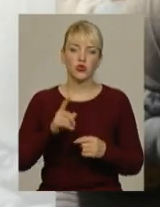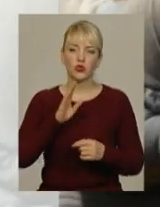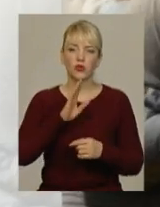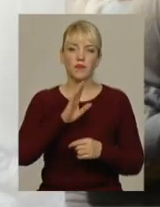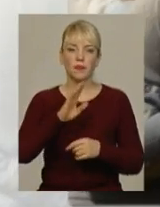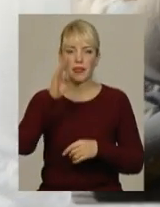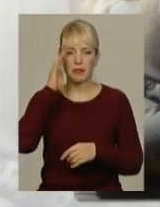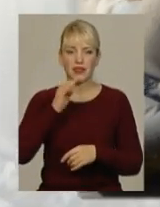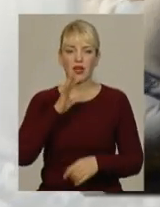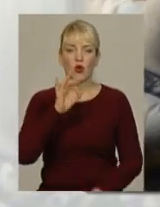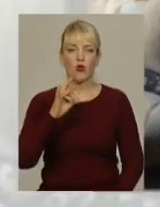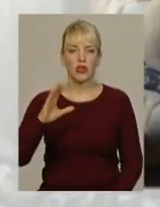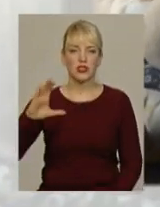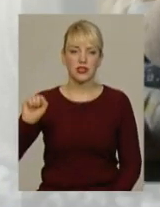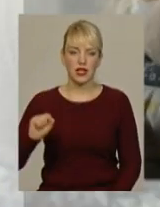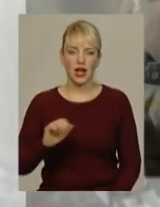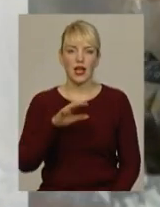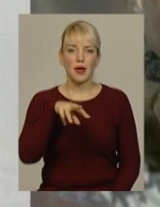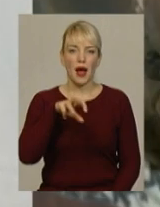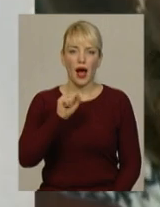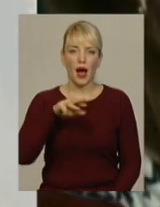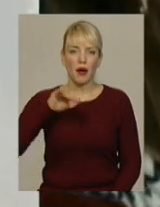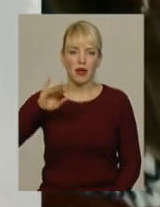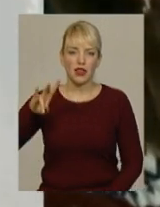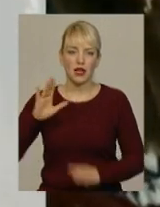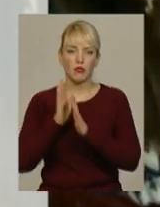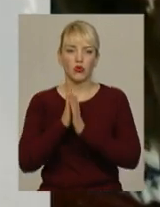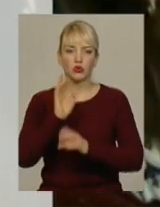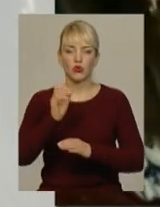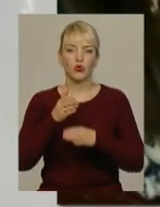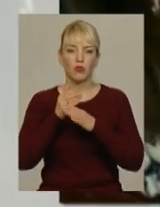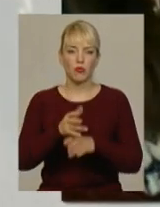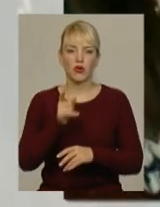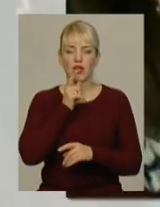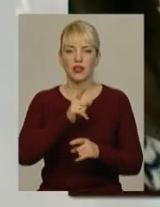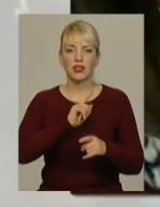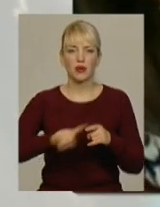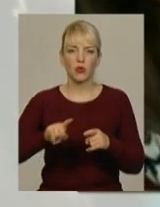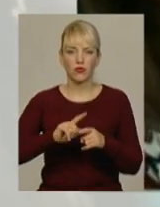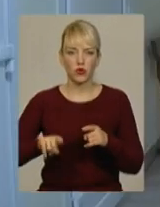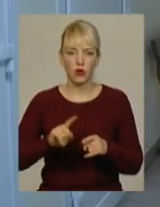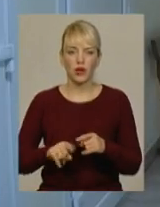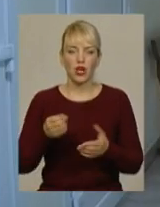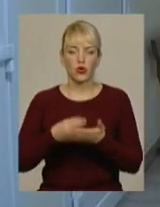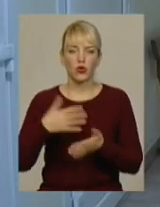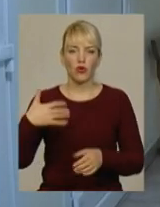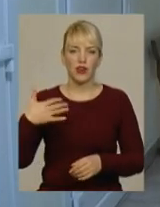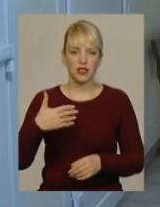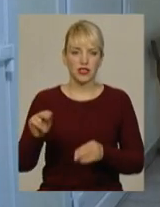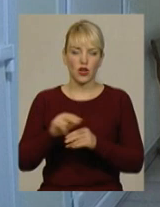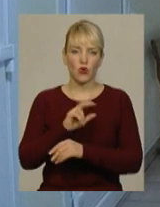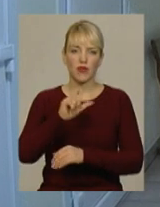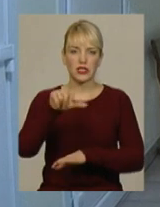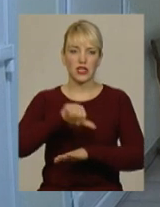Лоєвського і 3-річної Аміни Бабійчук Просять про допомогу на термінове дорого вартісне лікування за кордоном.